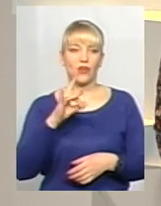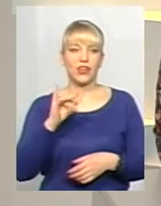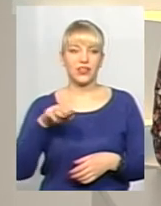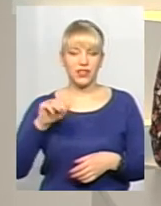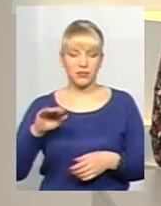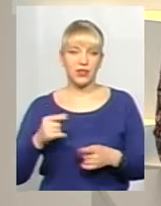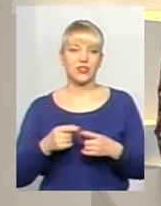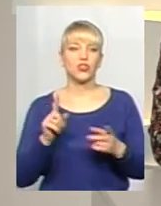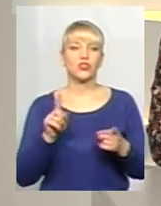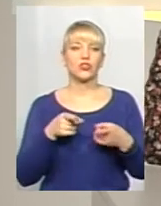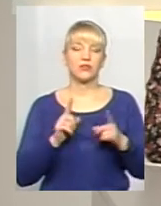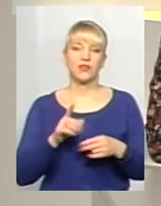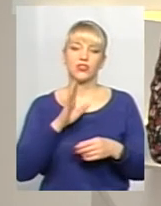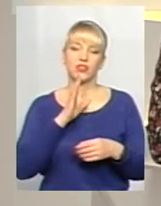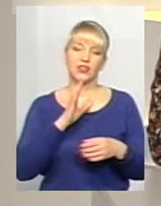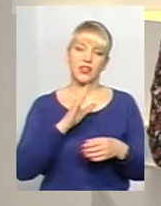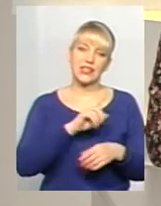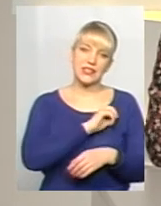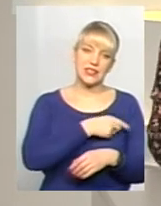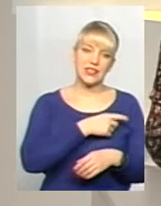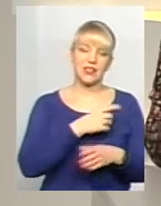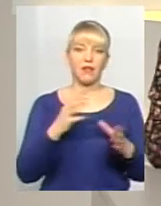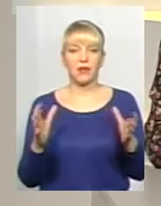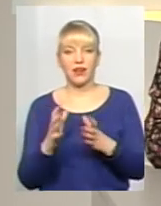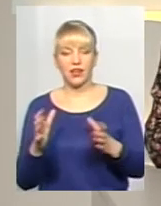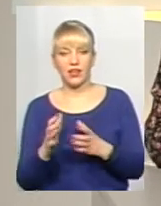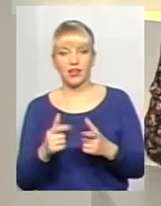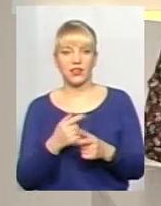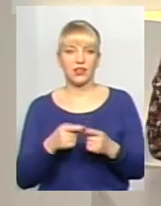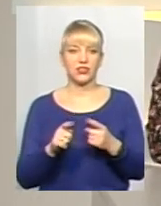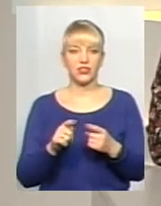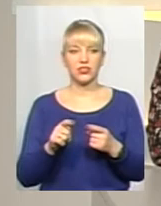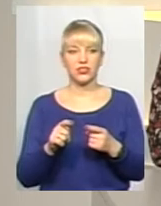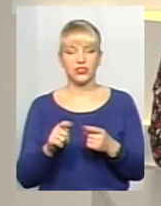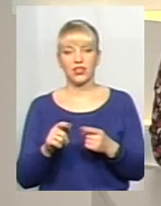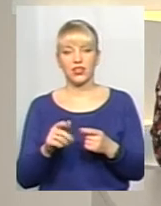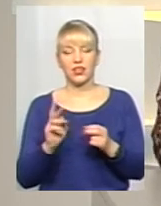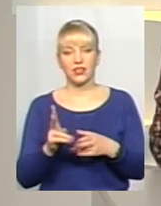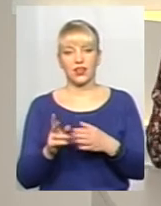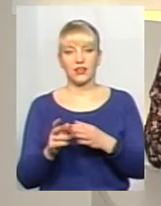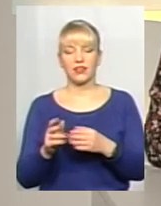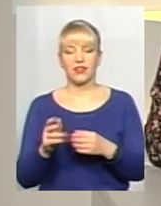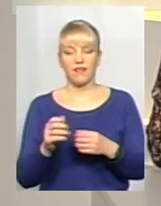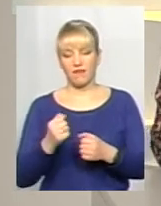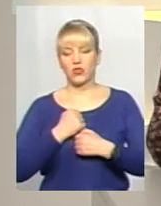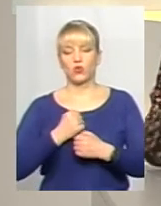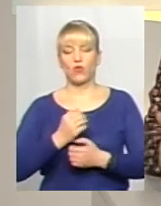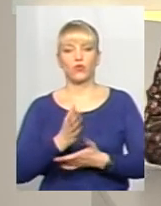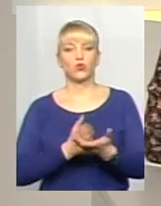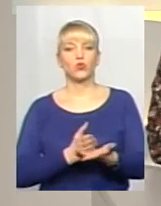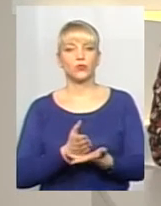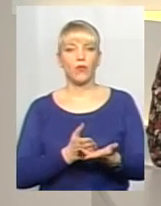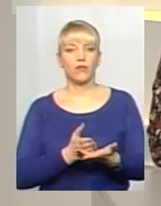насправді? Вона сильна, вона берегиня, вона праве плече, чи вона військовослужбовець і